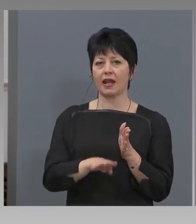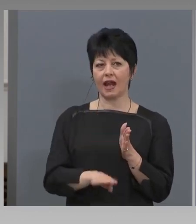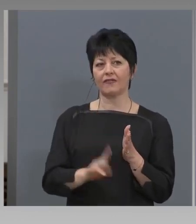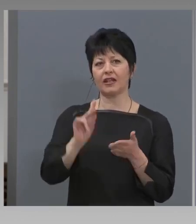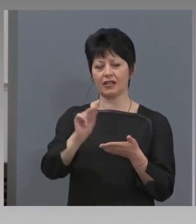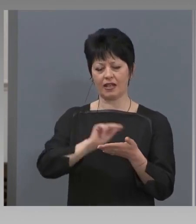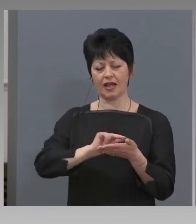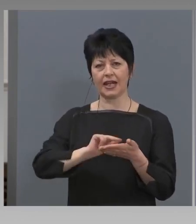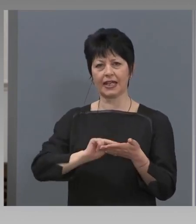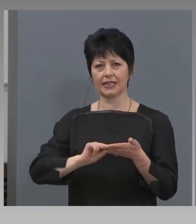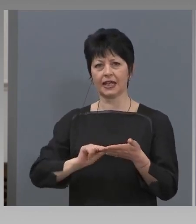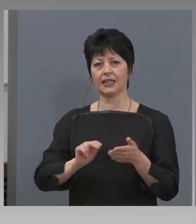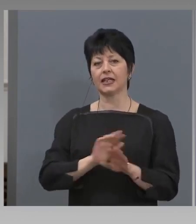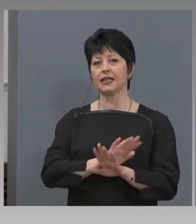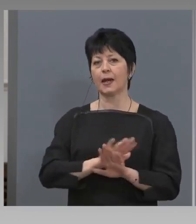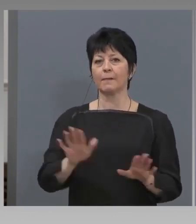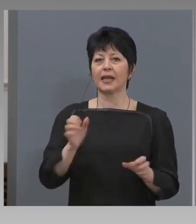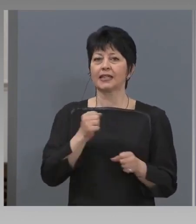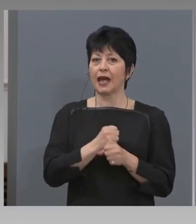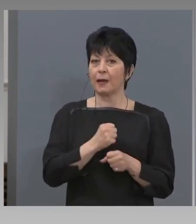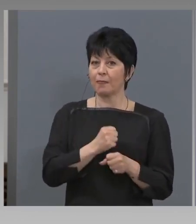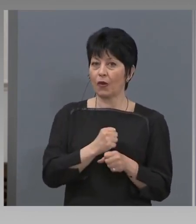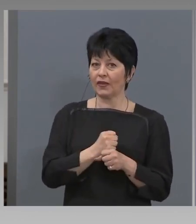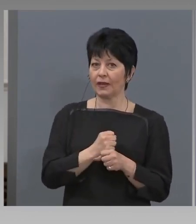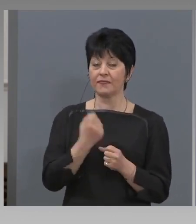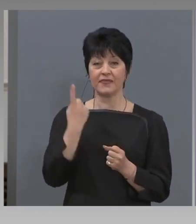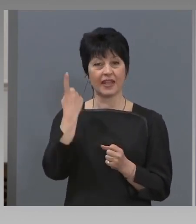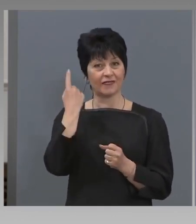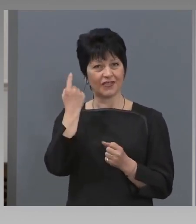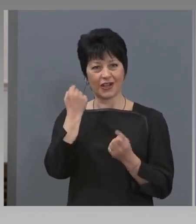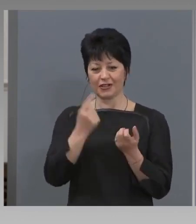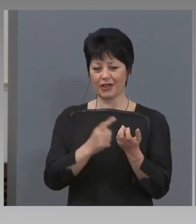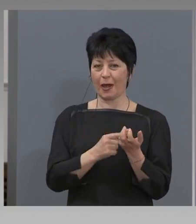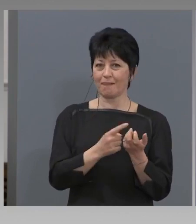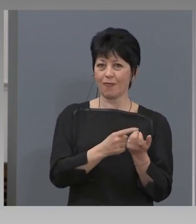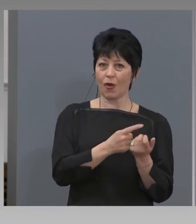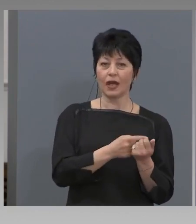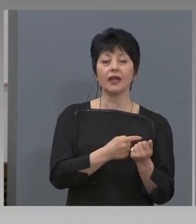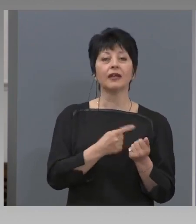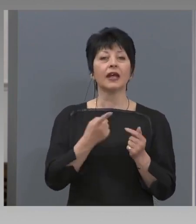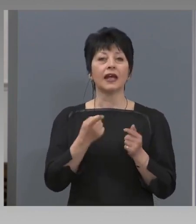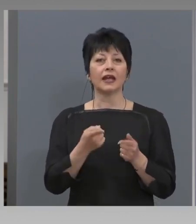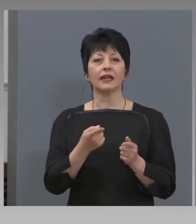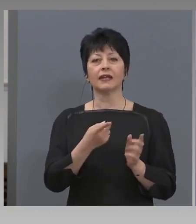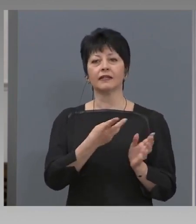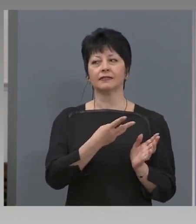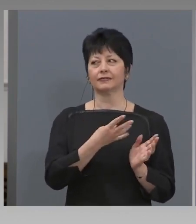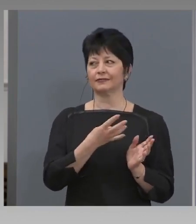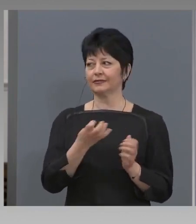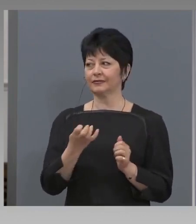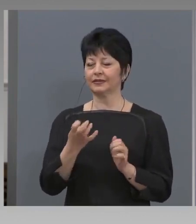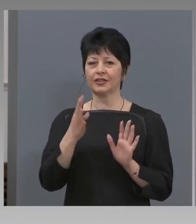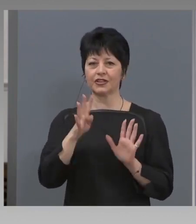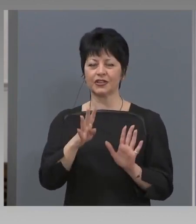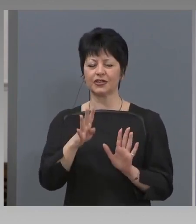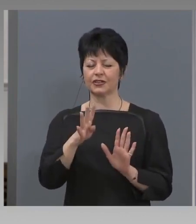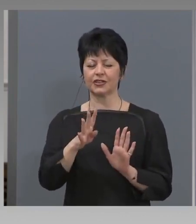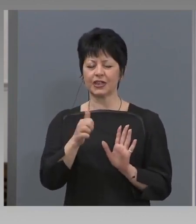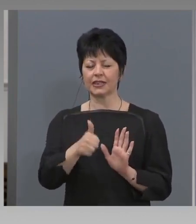регистрират като безработни. Във вчерашния ден техния брой беше 3866, като